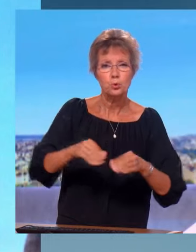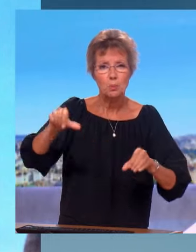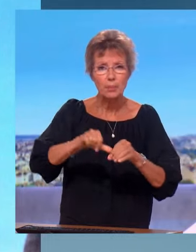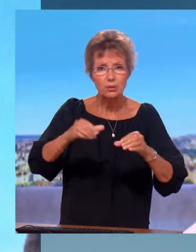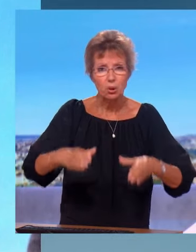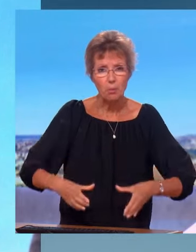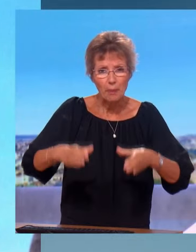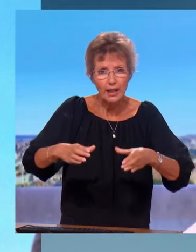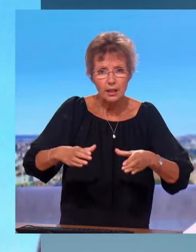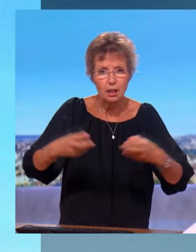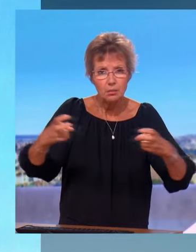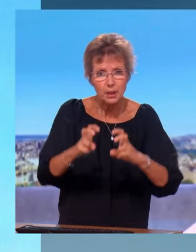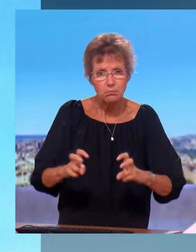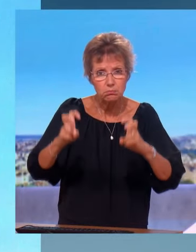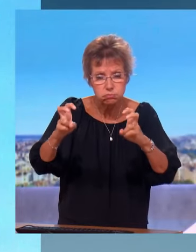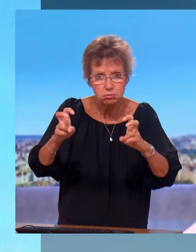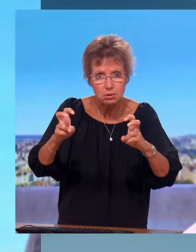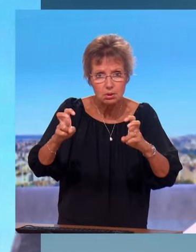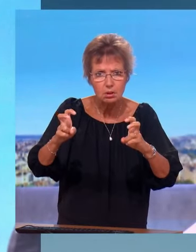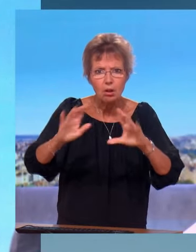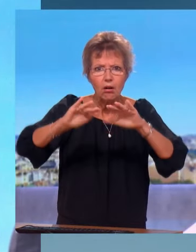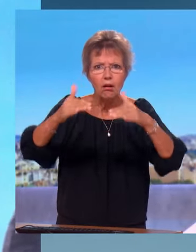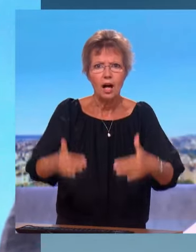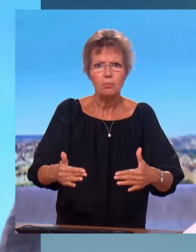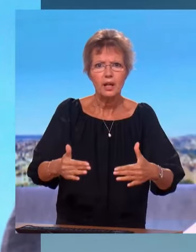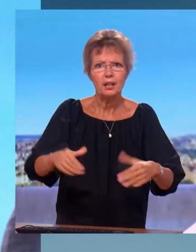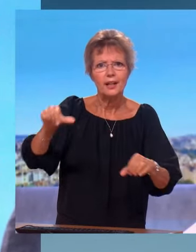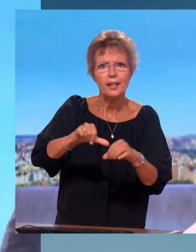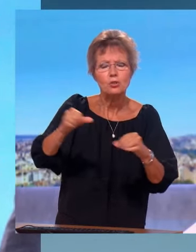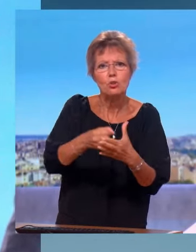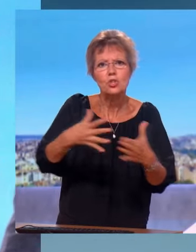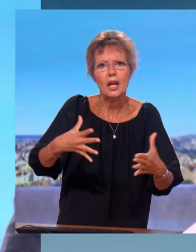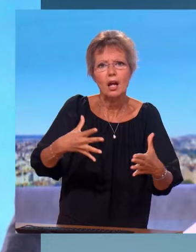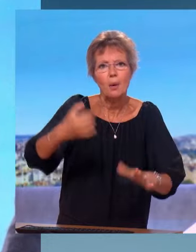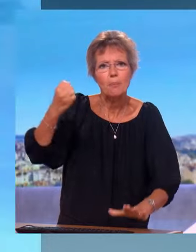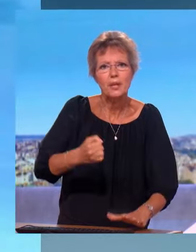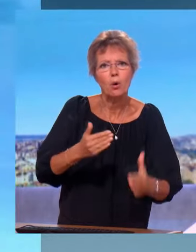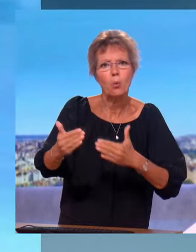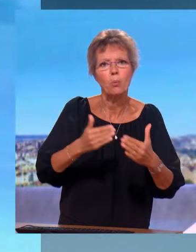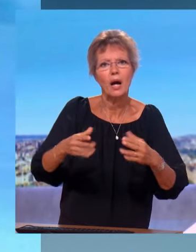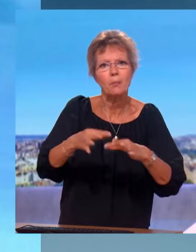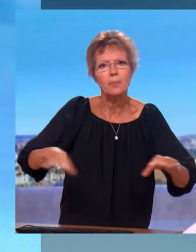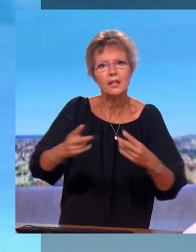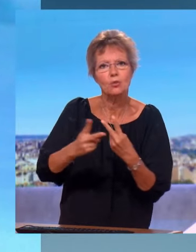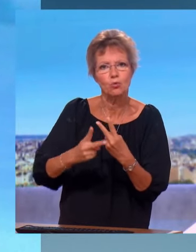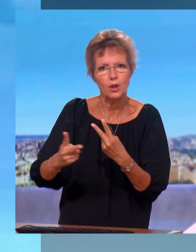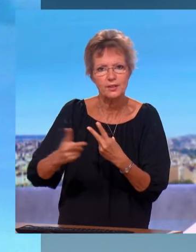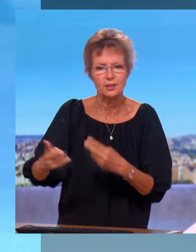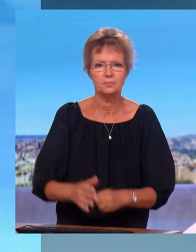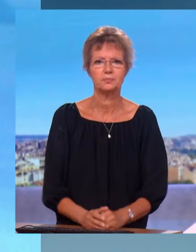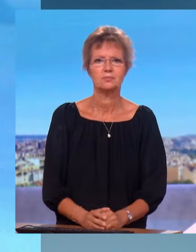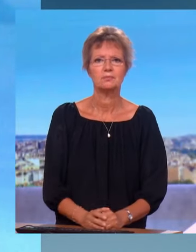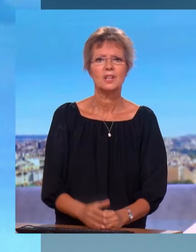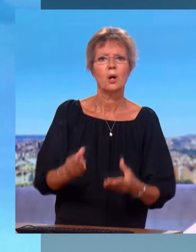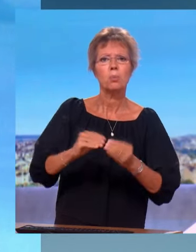il a qu'en France d'ailleurs, où quand il y l'augmentation du prix du baril, ça nous coûte à la pompe plus cher que dans les autres pays, à cause des dit la hausse du carburant, ce n pas à